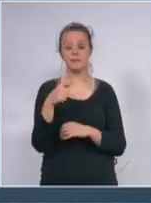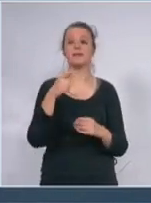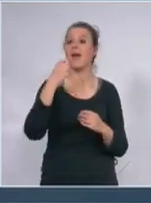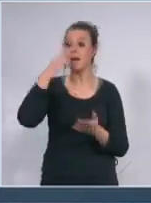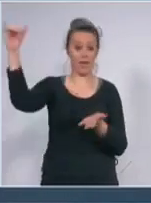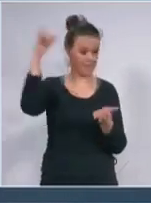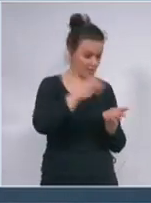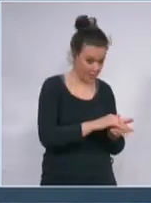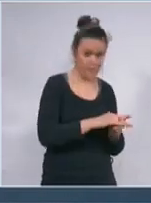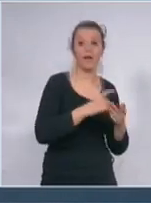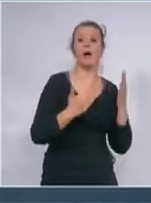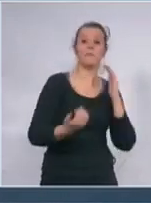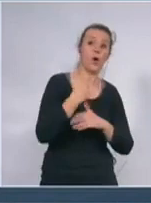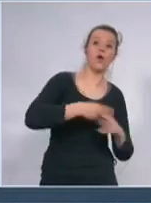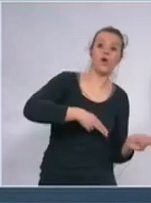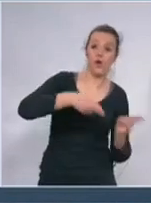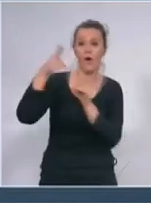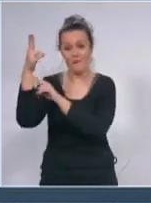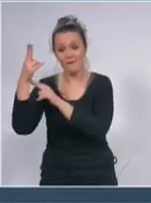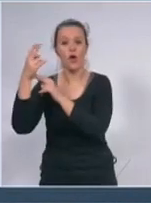ili neko ili Ana ili neko drugi